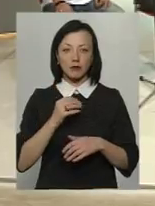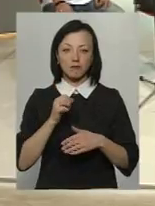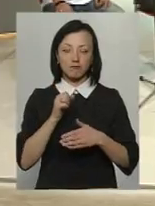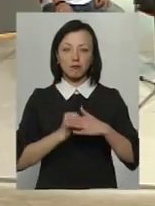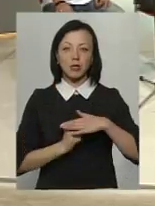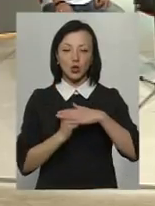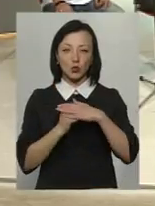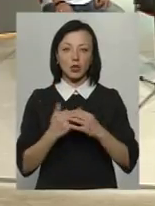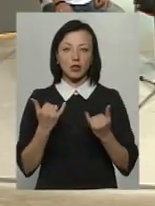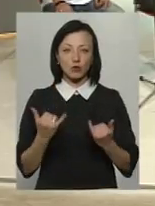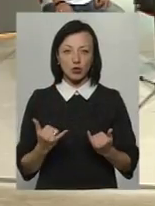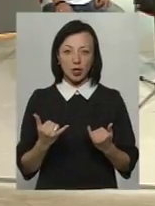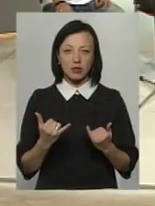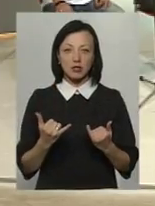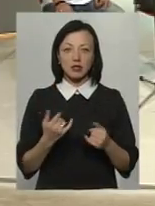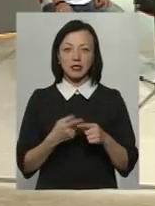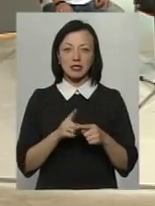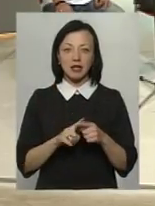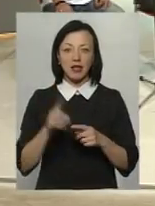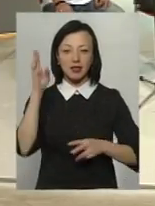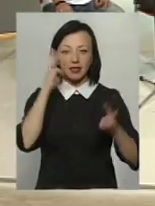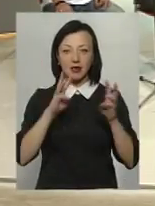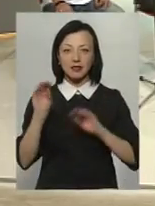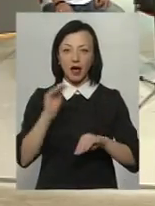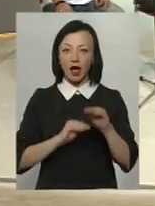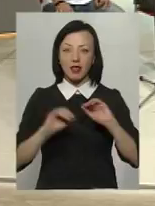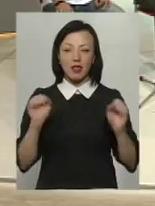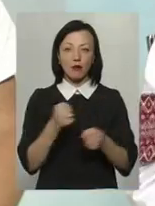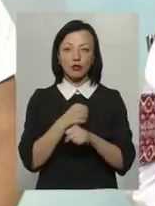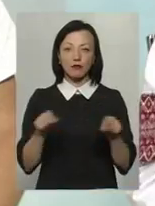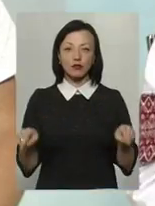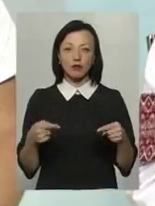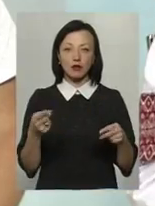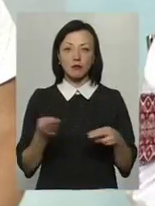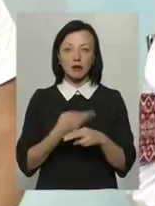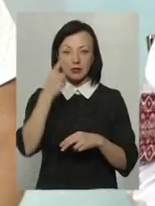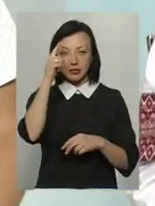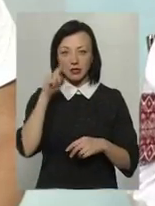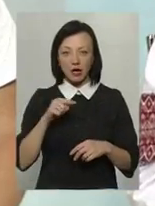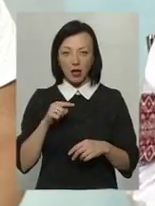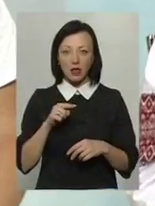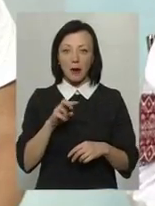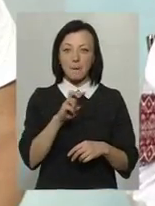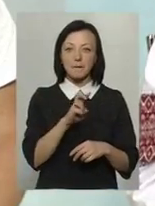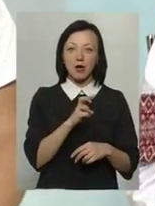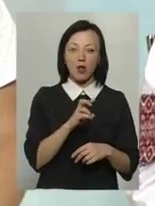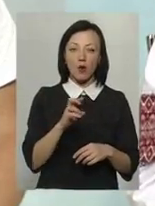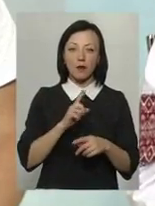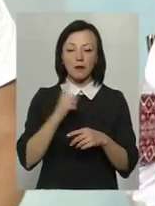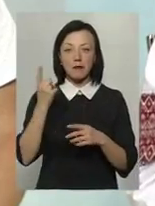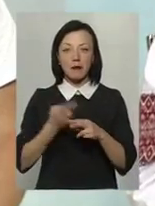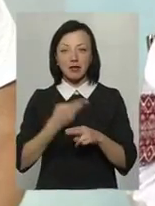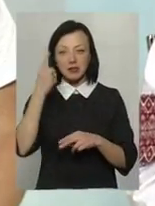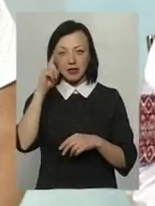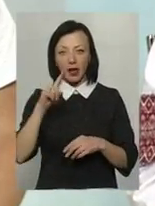і сучасний пермакультурний дизайн неможливо створити без знань. Без знань біології, без знань екології,